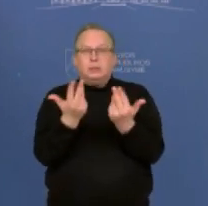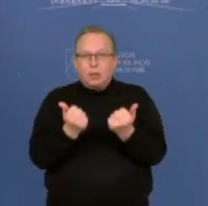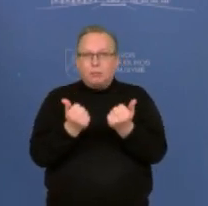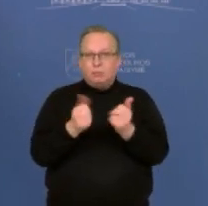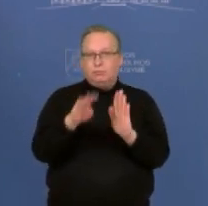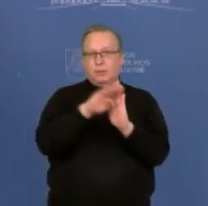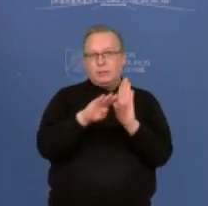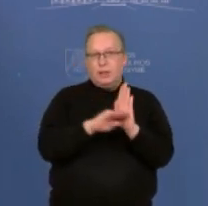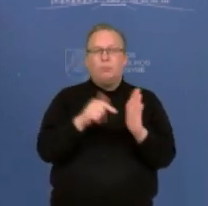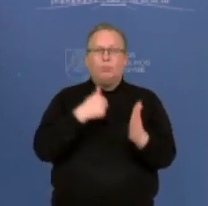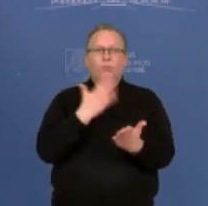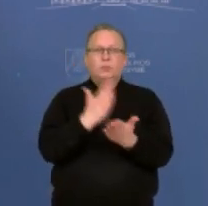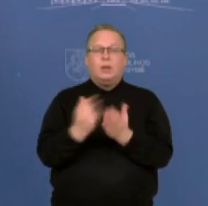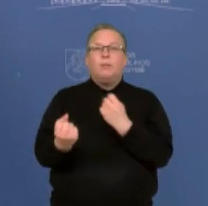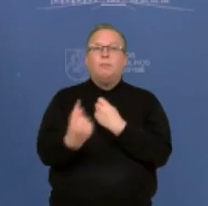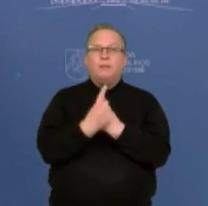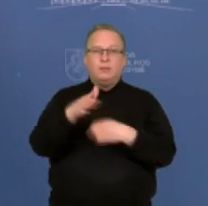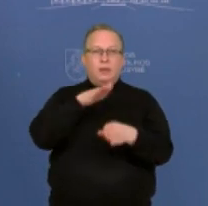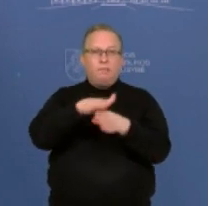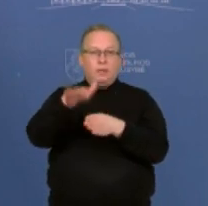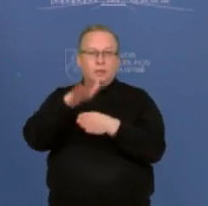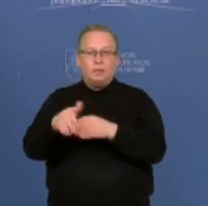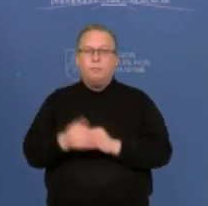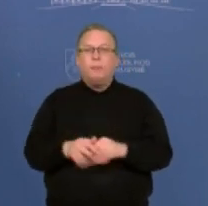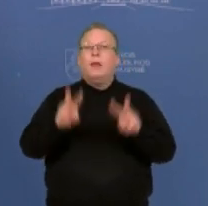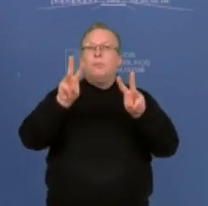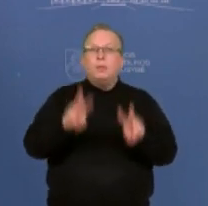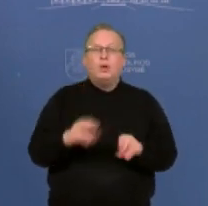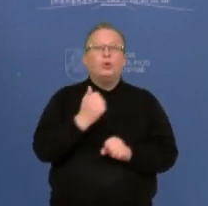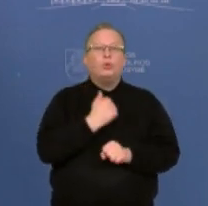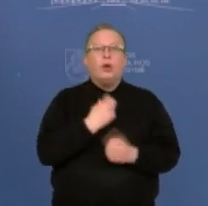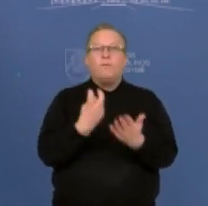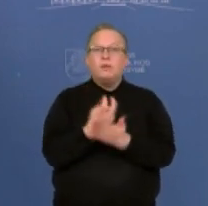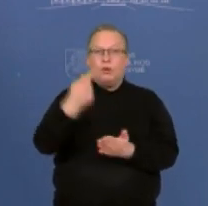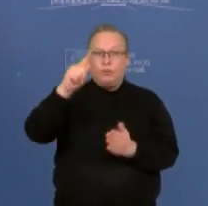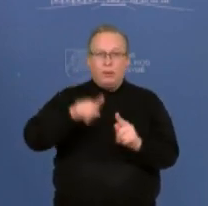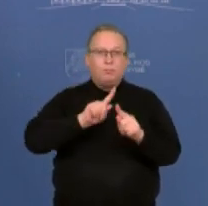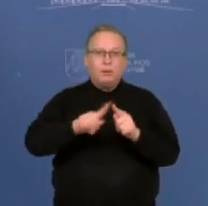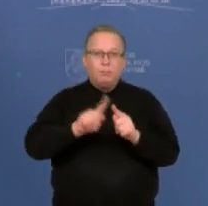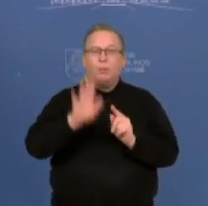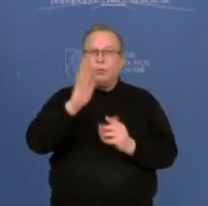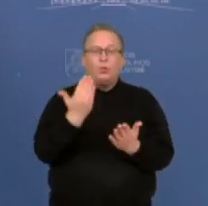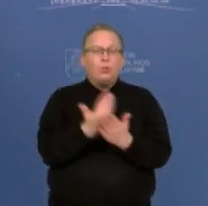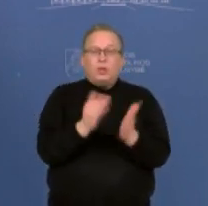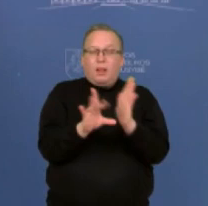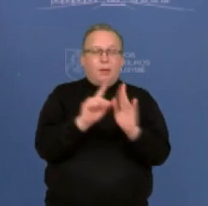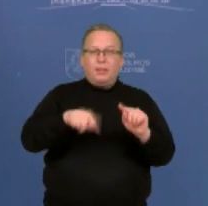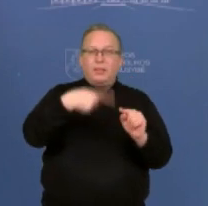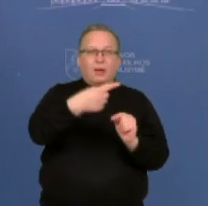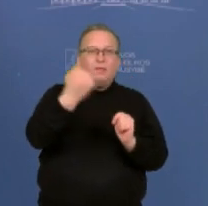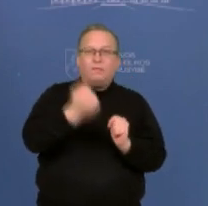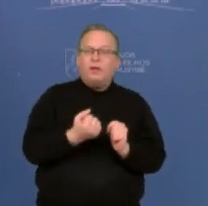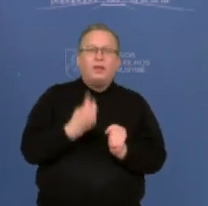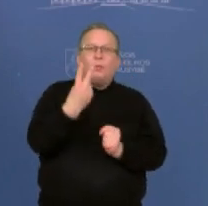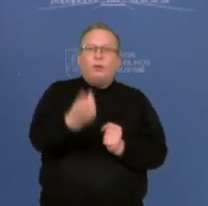įstatymais mums yra pavęsta daryti. Ministerio Darą Galgrėsmet pakomentuot, kodėl vasario pirmą dieną, kodėl pasirinkta, na, nežinau, ne kitą savaitę, ne po